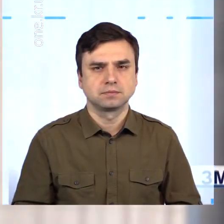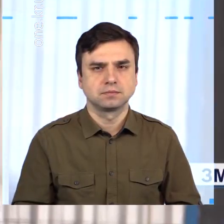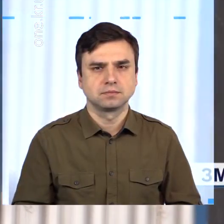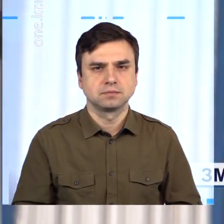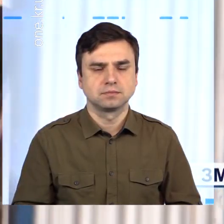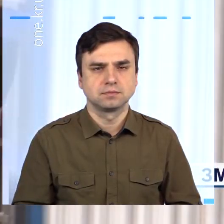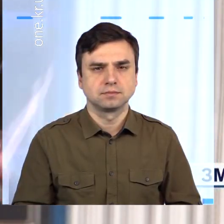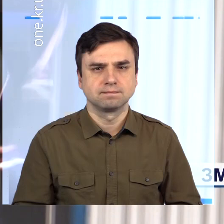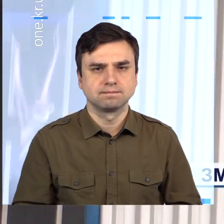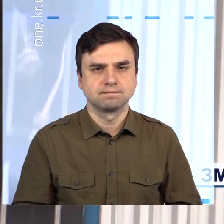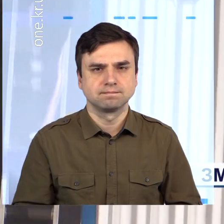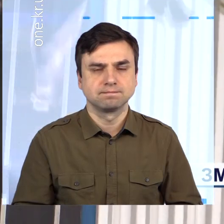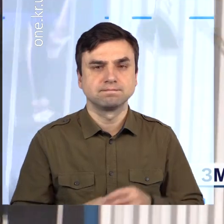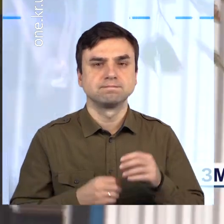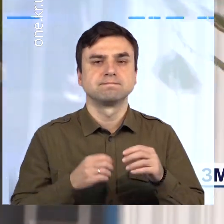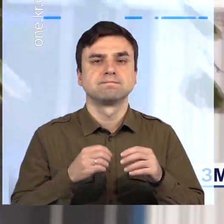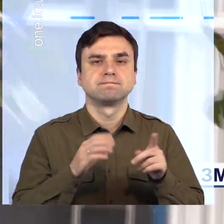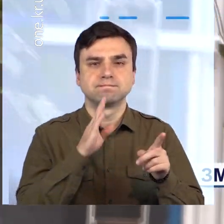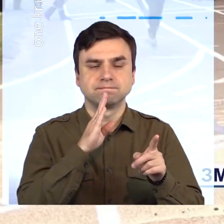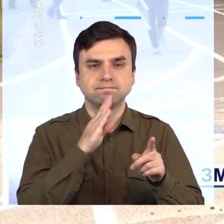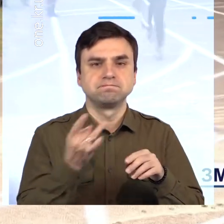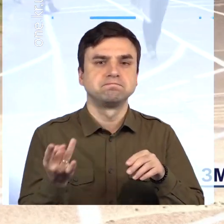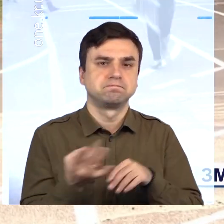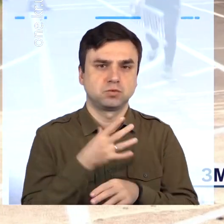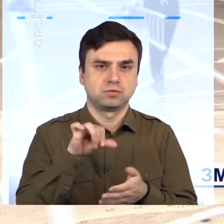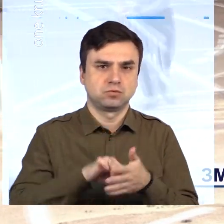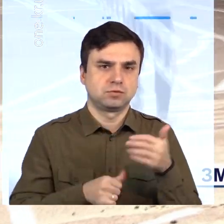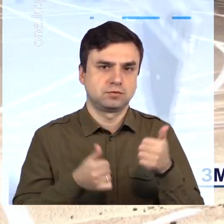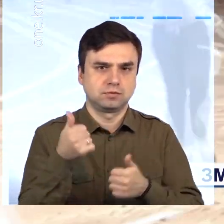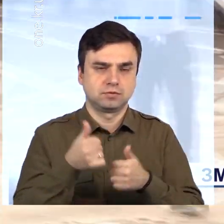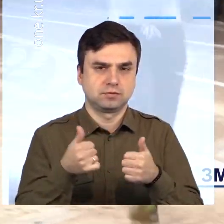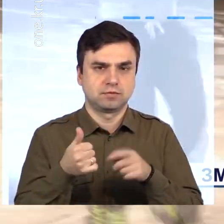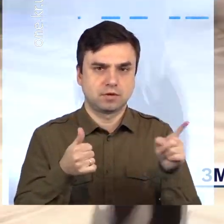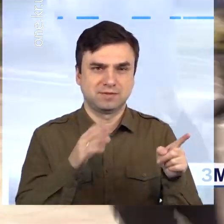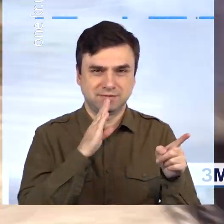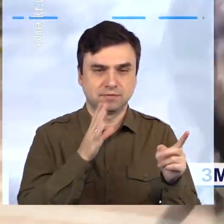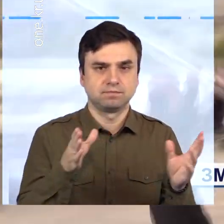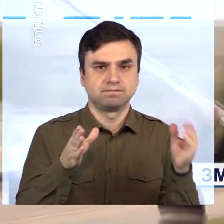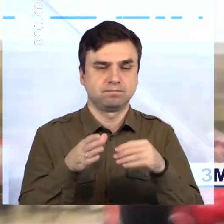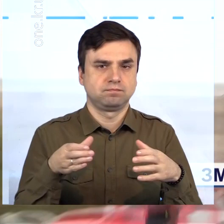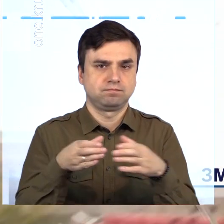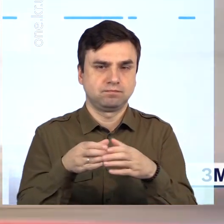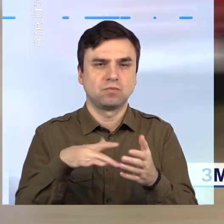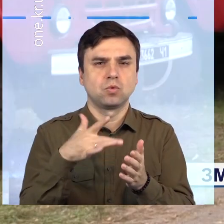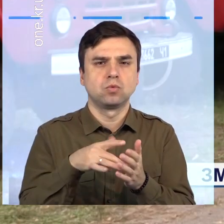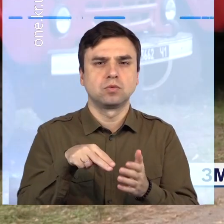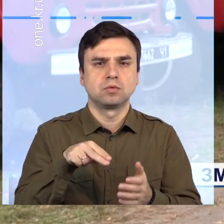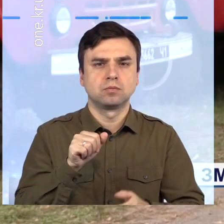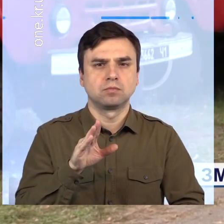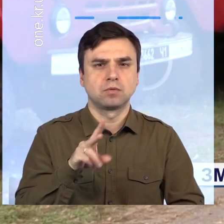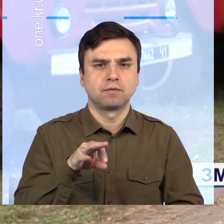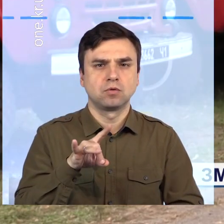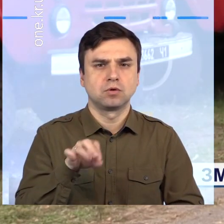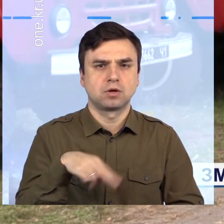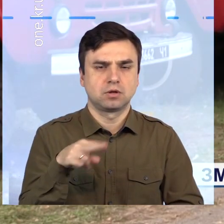Для Яни це перший досвід участі в таких змаганнях. Вона входить до складу команди рятувальників, які представляють Павлоград. Каже, в її